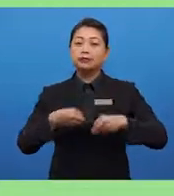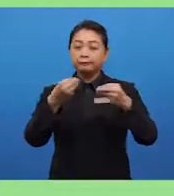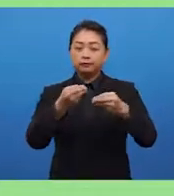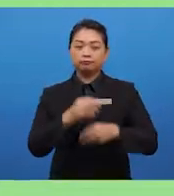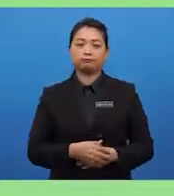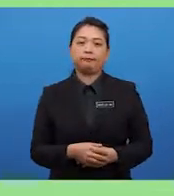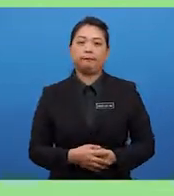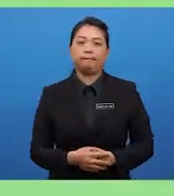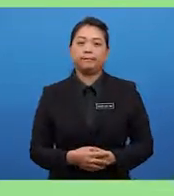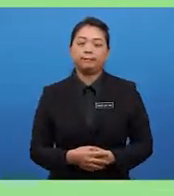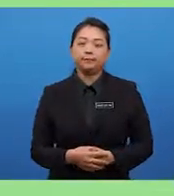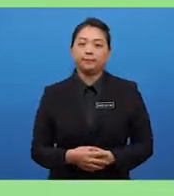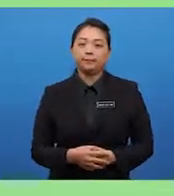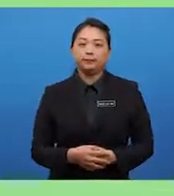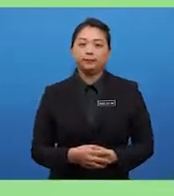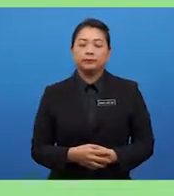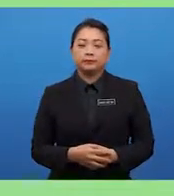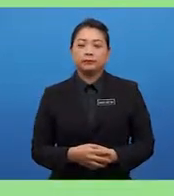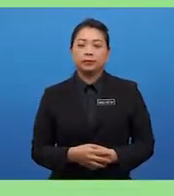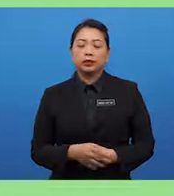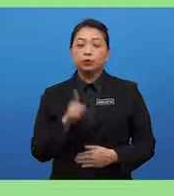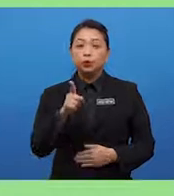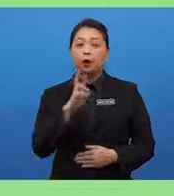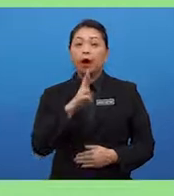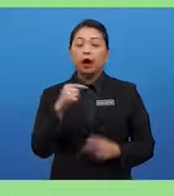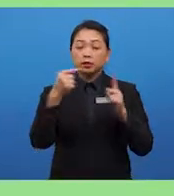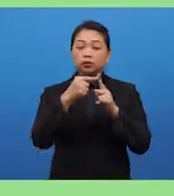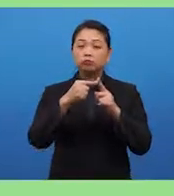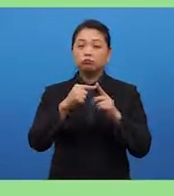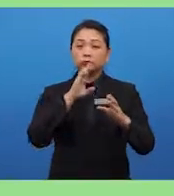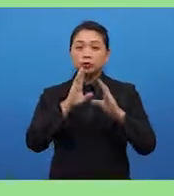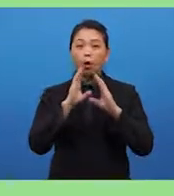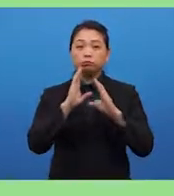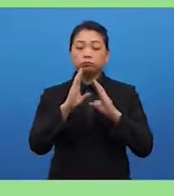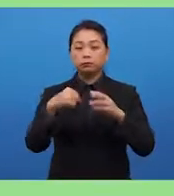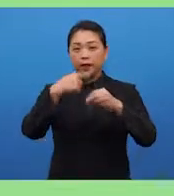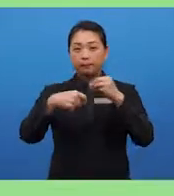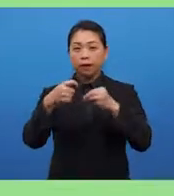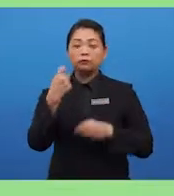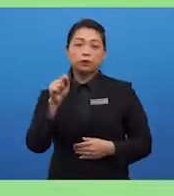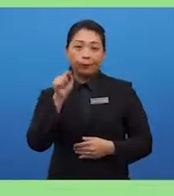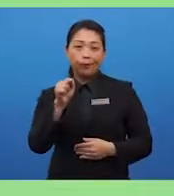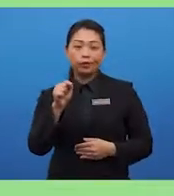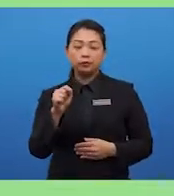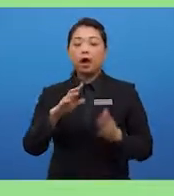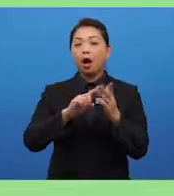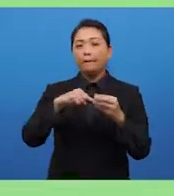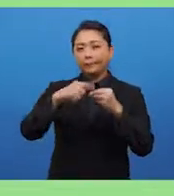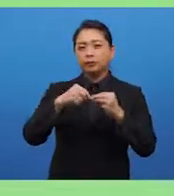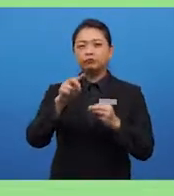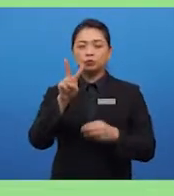at visual 2, you are to talk about the point for 2 minutes.